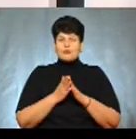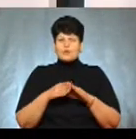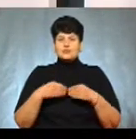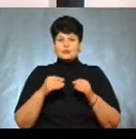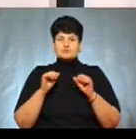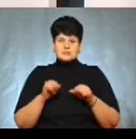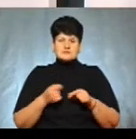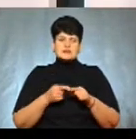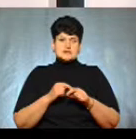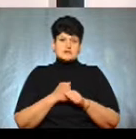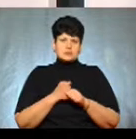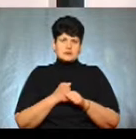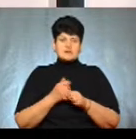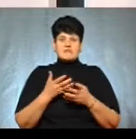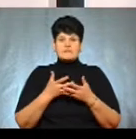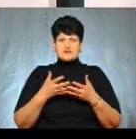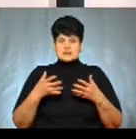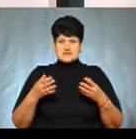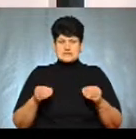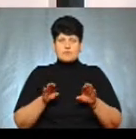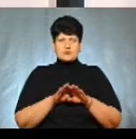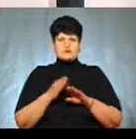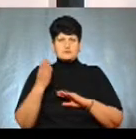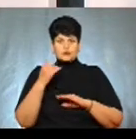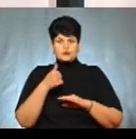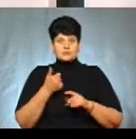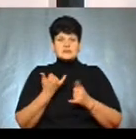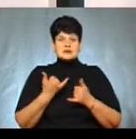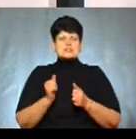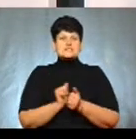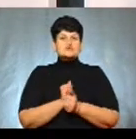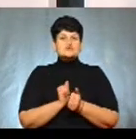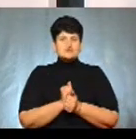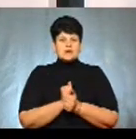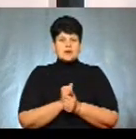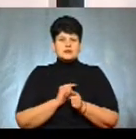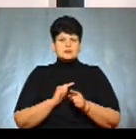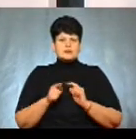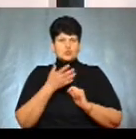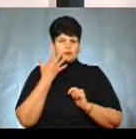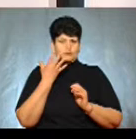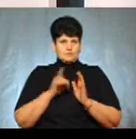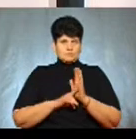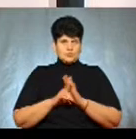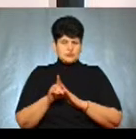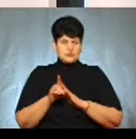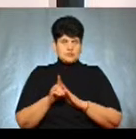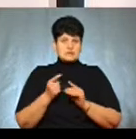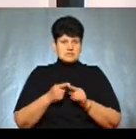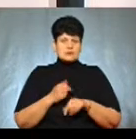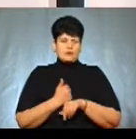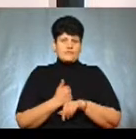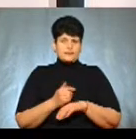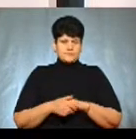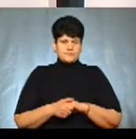робити, оскільки цього року весна порівняння з минулим роком. Більш сухіше, скоріше, прийшло тепло до нас. Це, як на мене, основний факт.